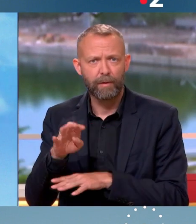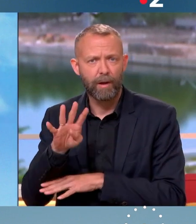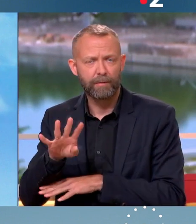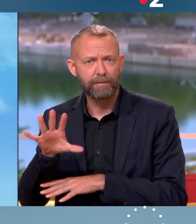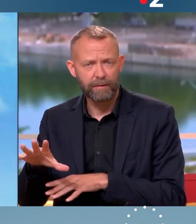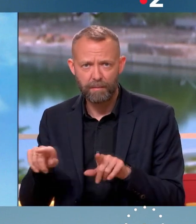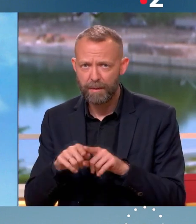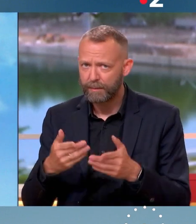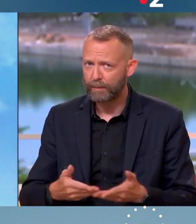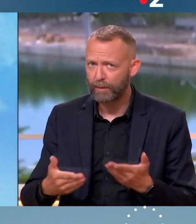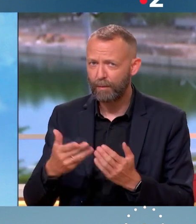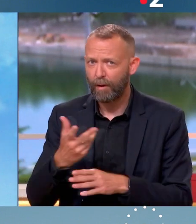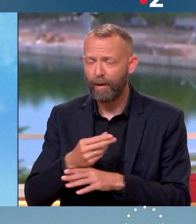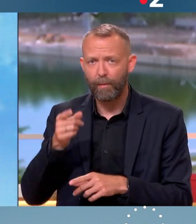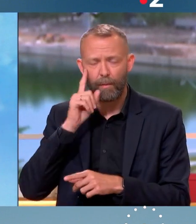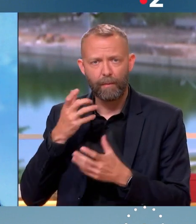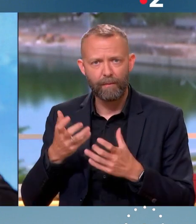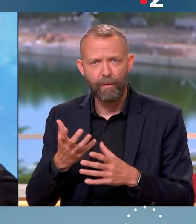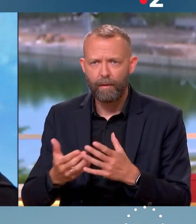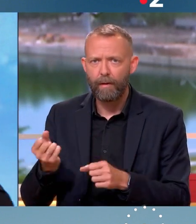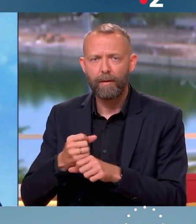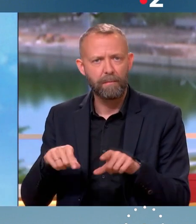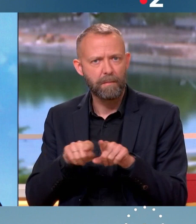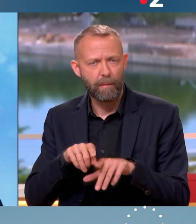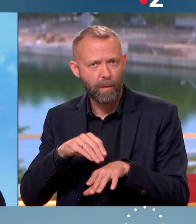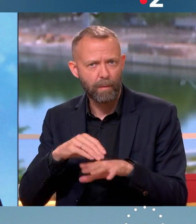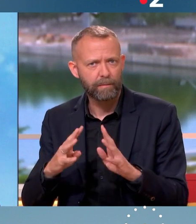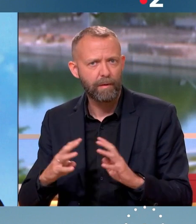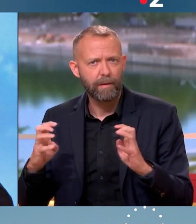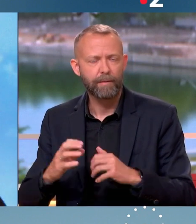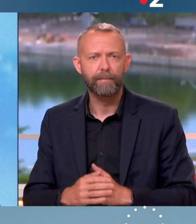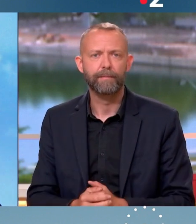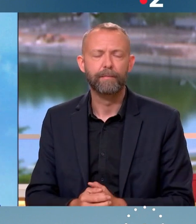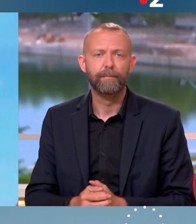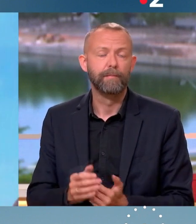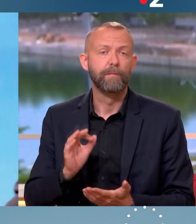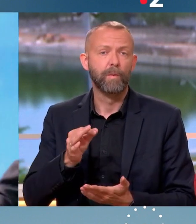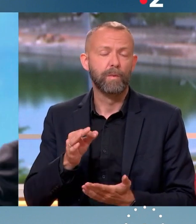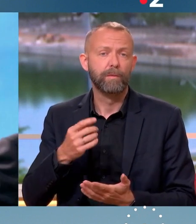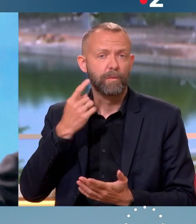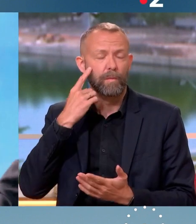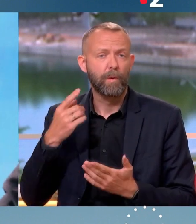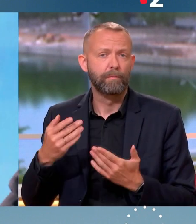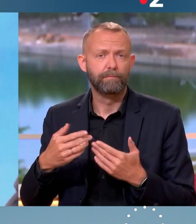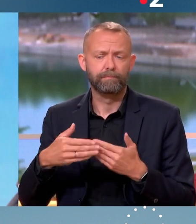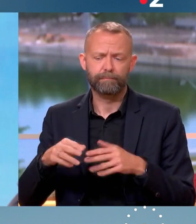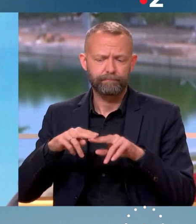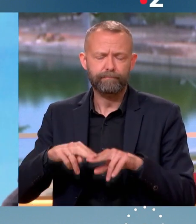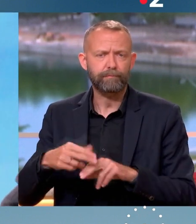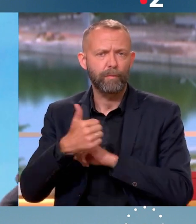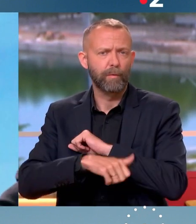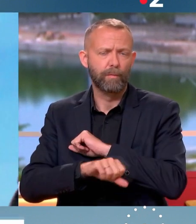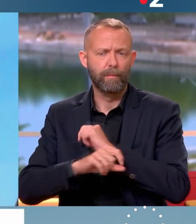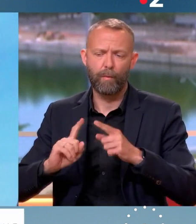prévoir un tel Conseil aujourd'hui ? Oui et je crois qu'il nous reste une semaine pour convaincre les